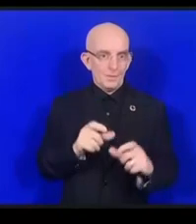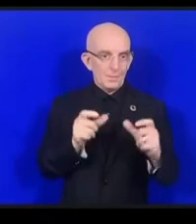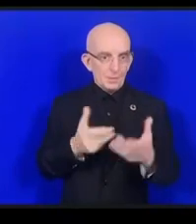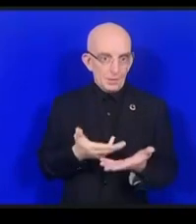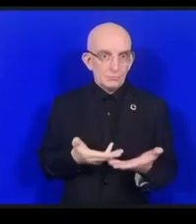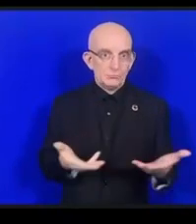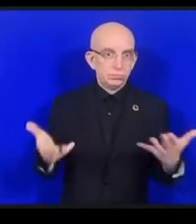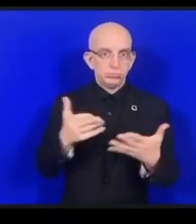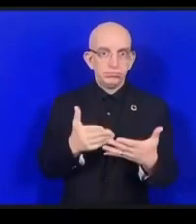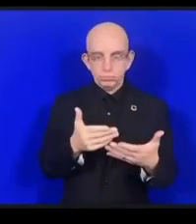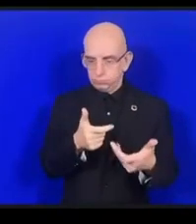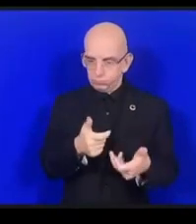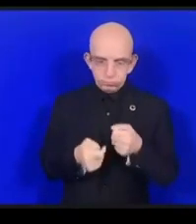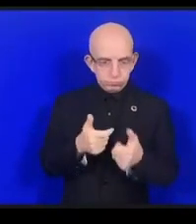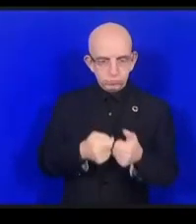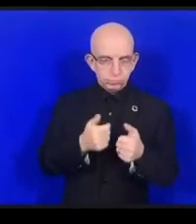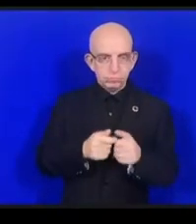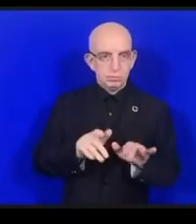オンラインで